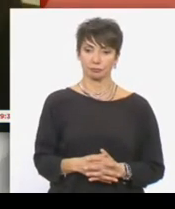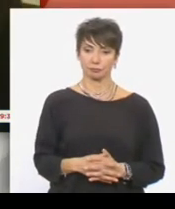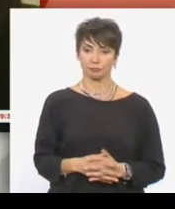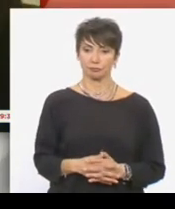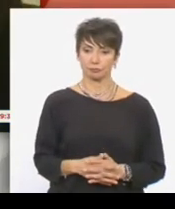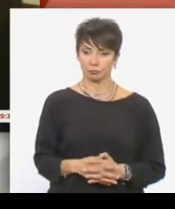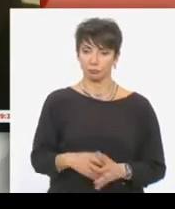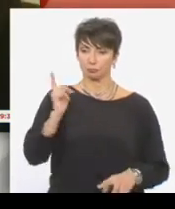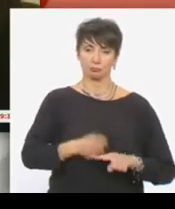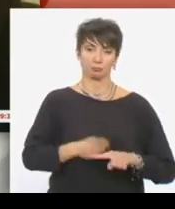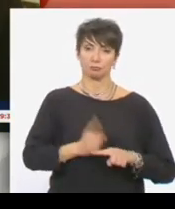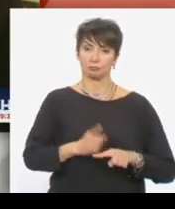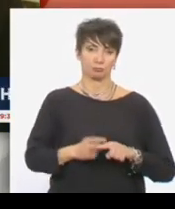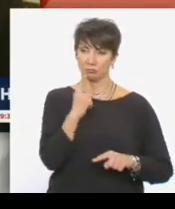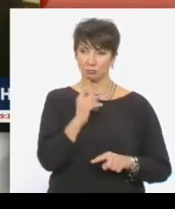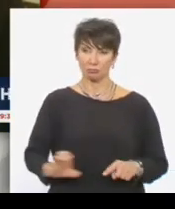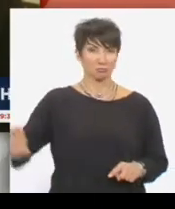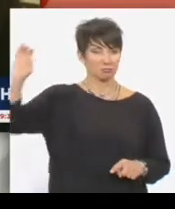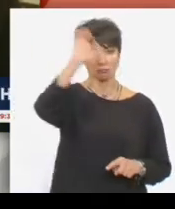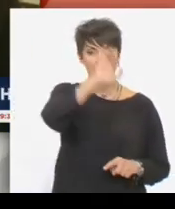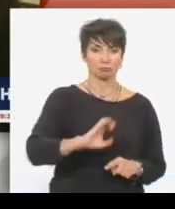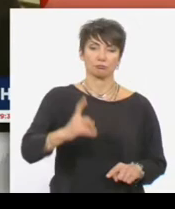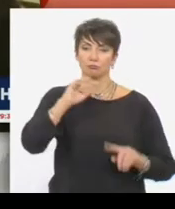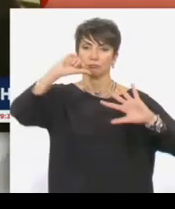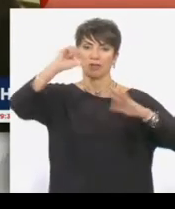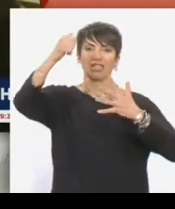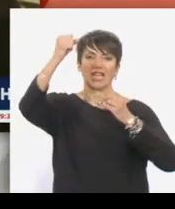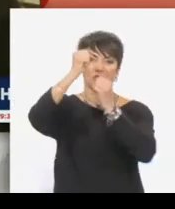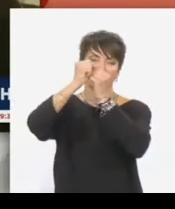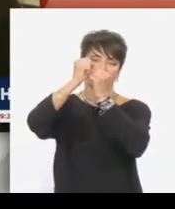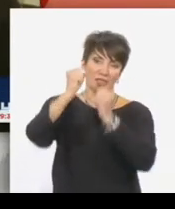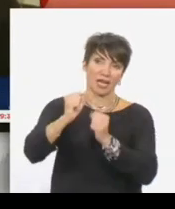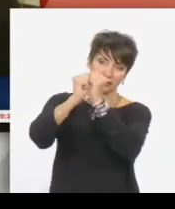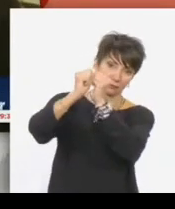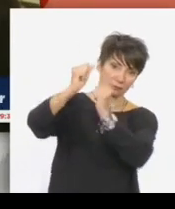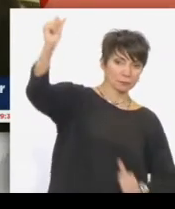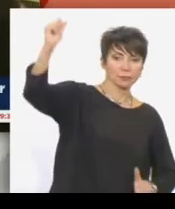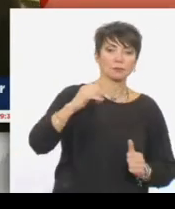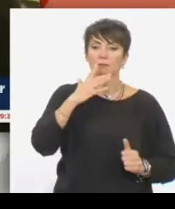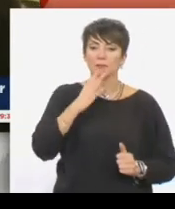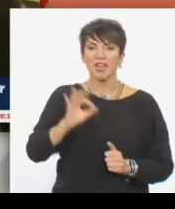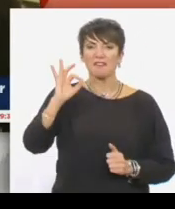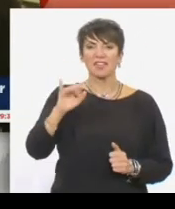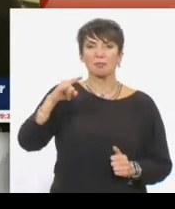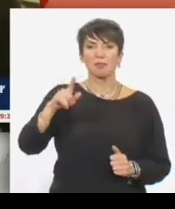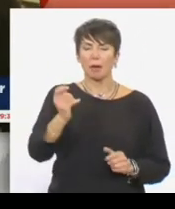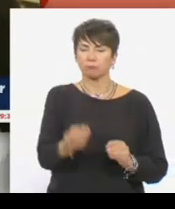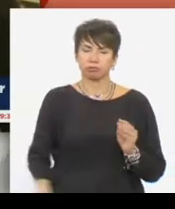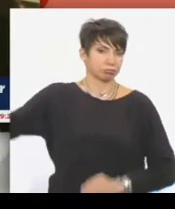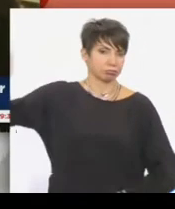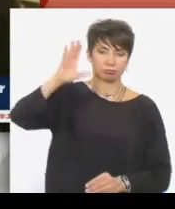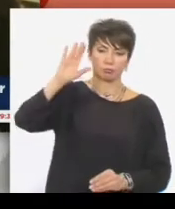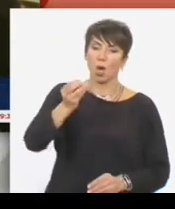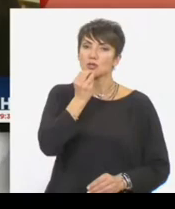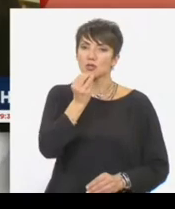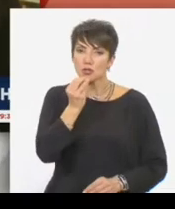Η Ελλάδα καταλαμβάνει στην Ευρωπαϊκή Ένωση την έκτη θέση στη λίστα των χωρών με τον υψηλότερο συντελεστή ΦΠΙΑ σε τρόφιμα